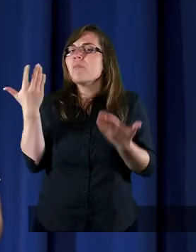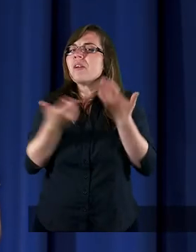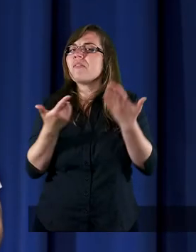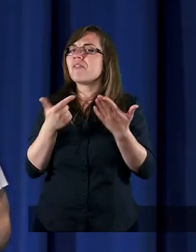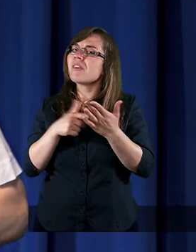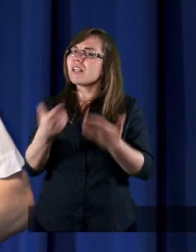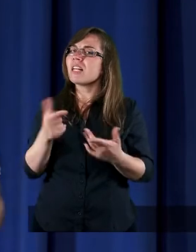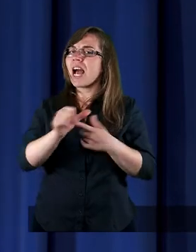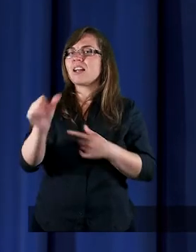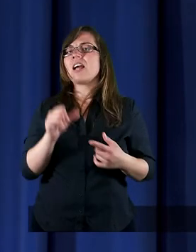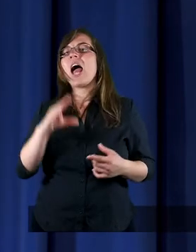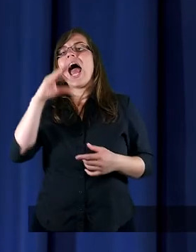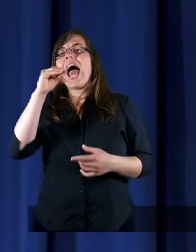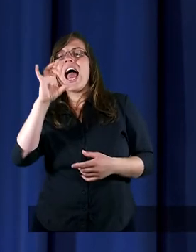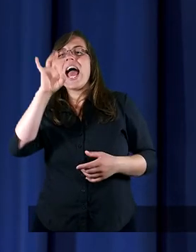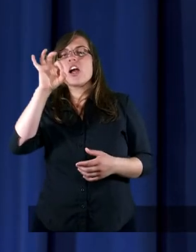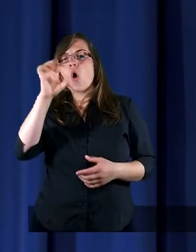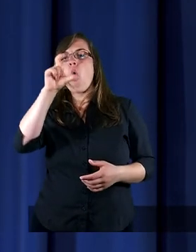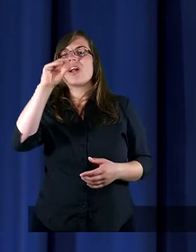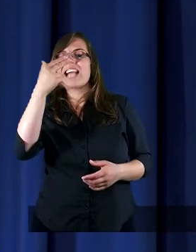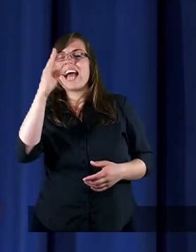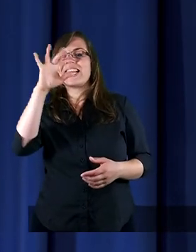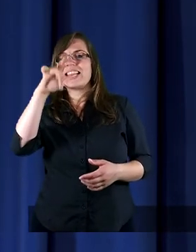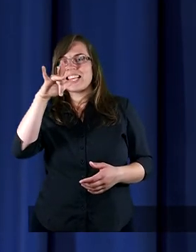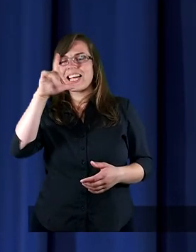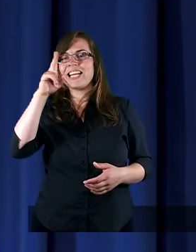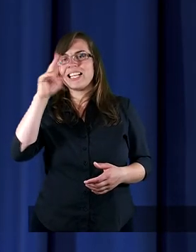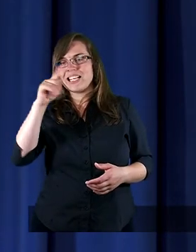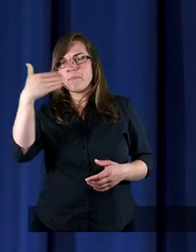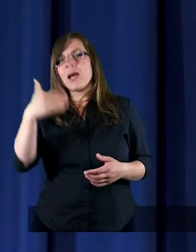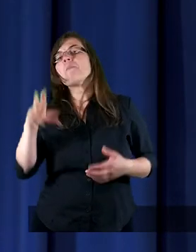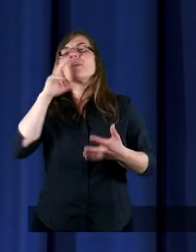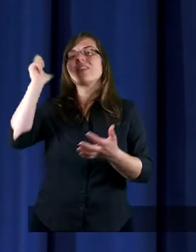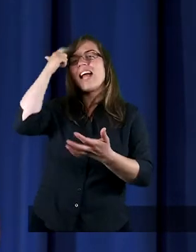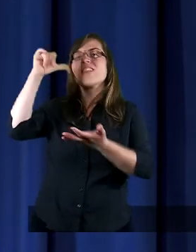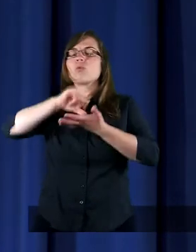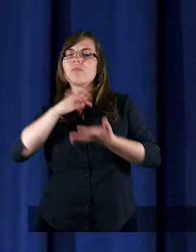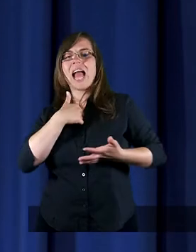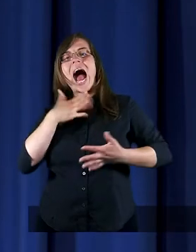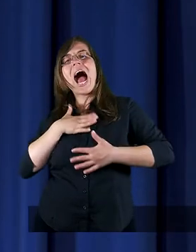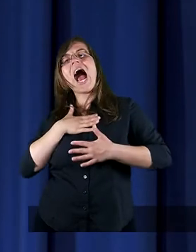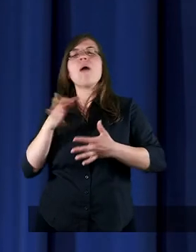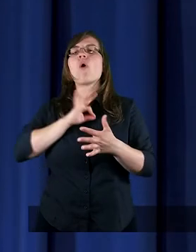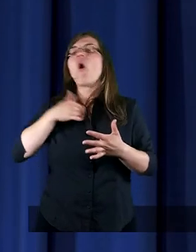Jesteśmy egocentrykami. Dlatego do tego poziomu musimy dorosnąć.